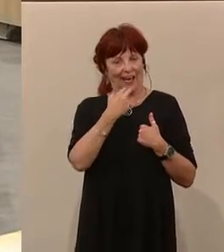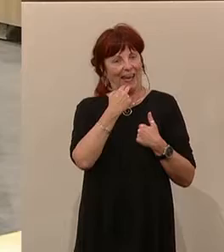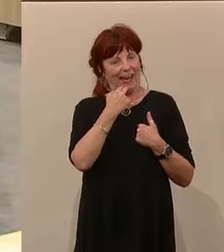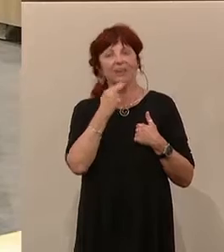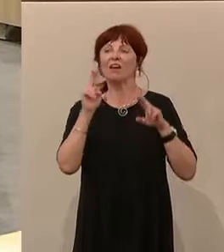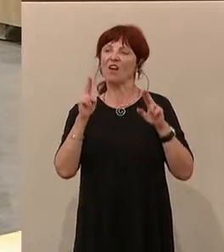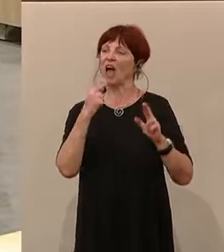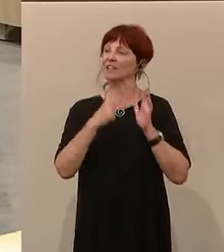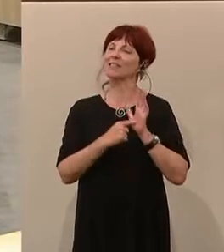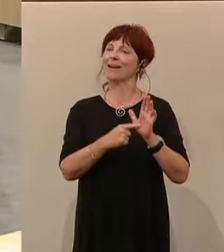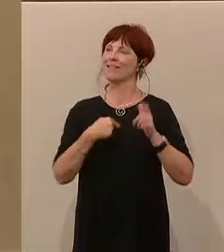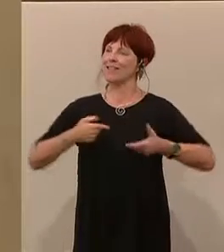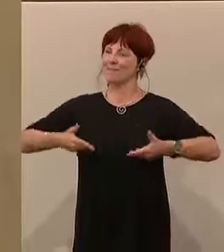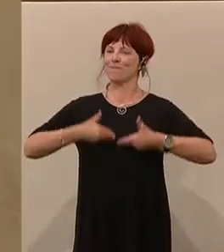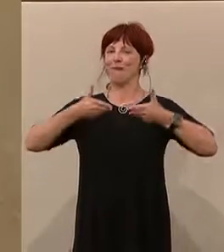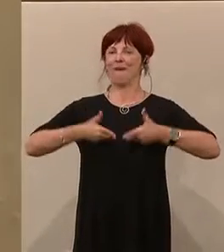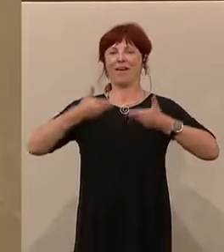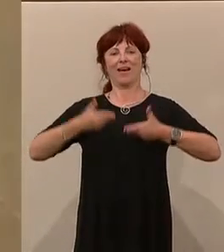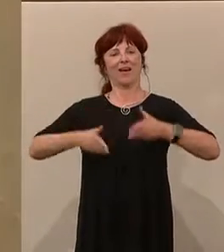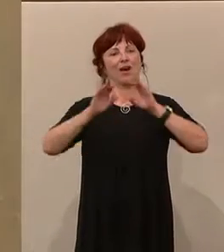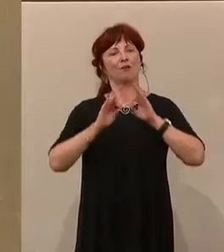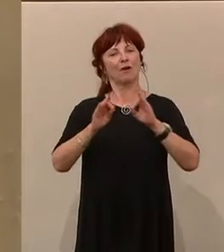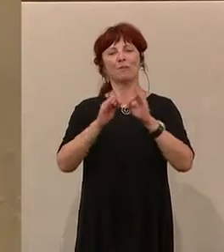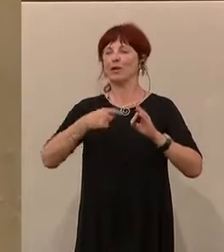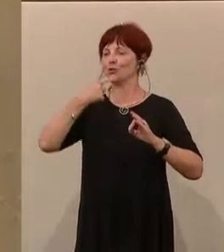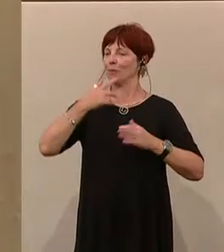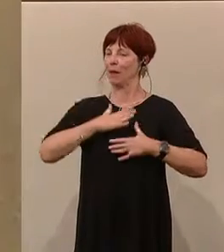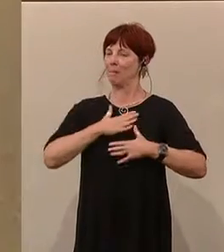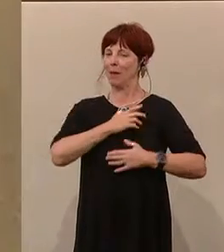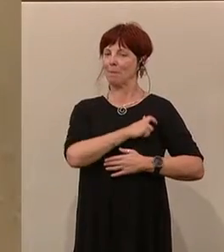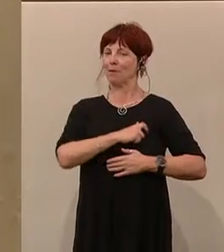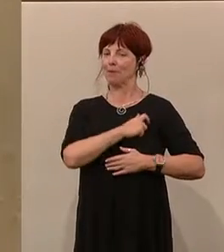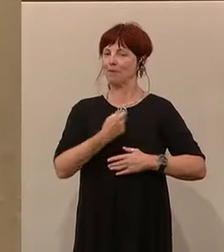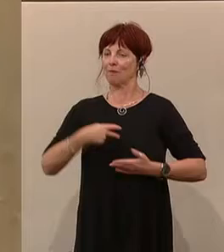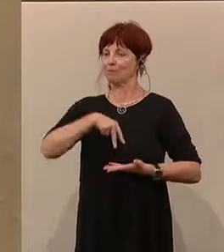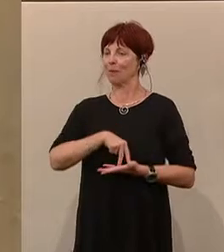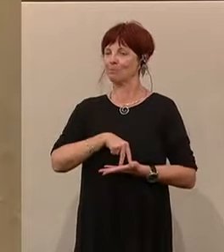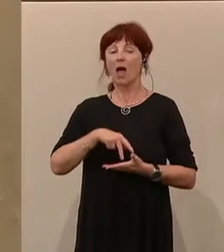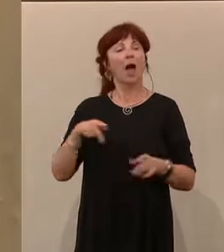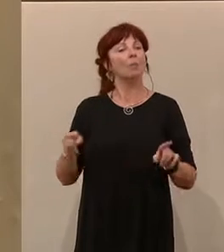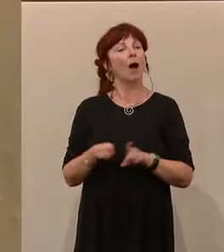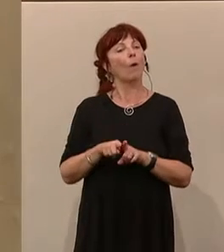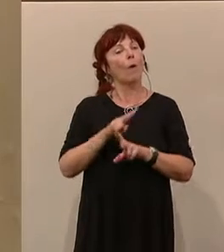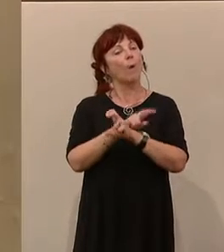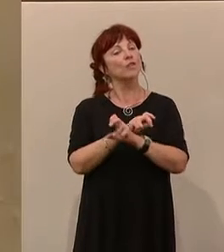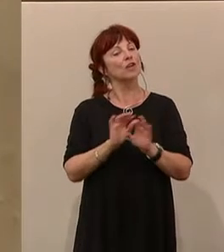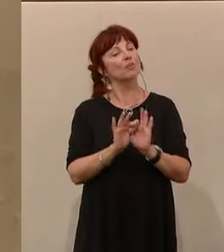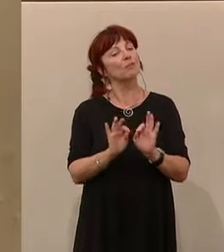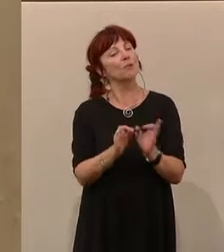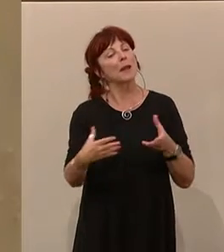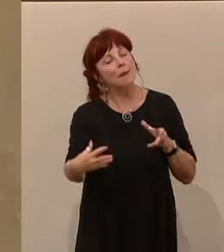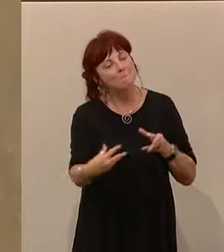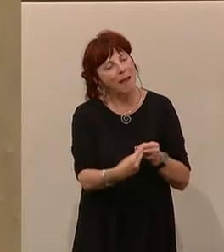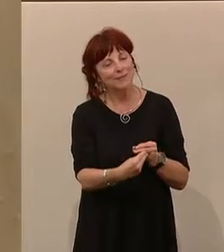freue, heute hier als Familiensprecher meiner Fraktion, aber dass ich mich auch freue mit den österreichischen Familien, dass diese